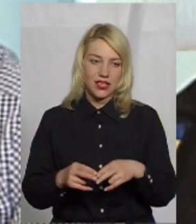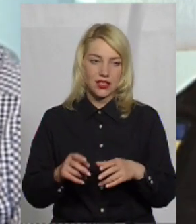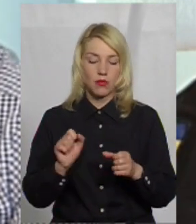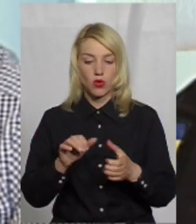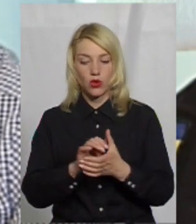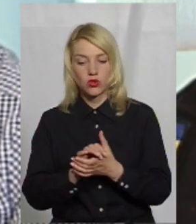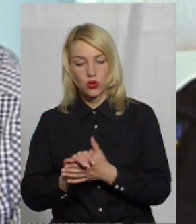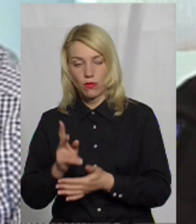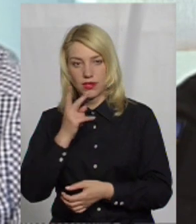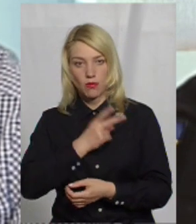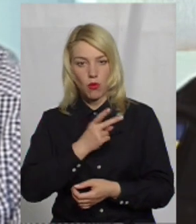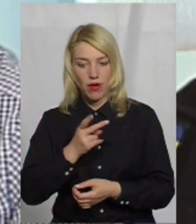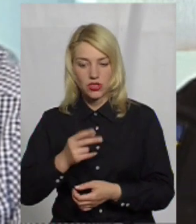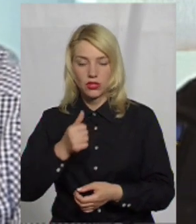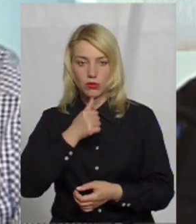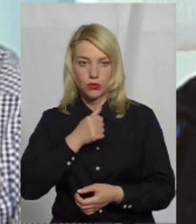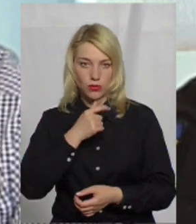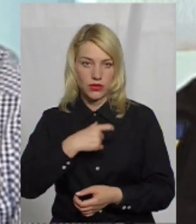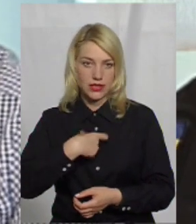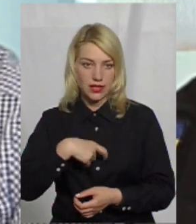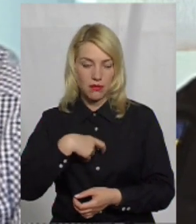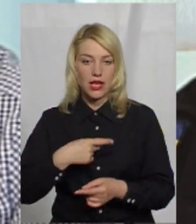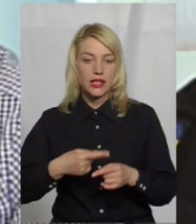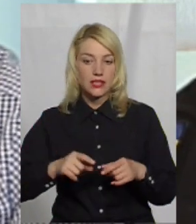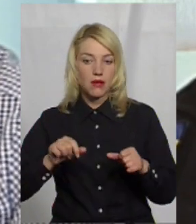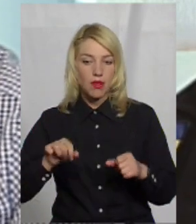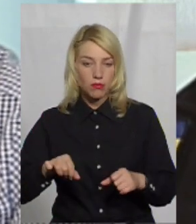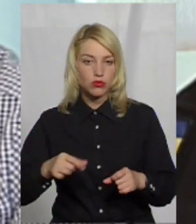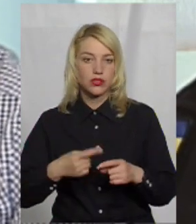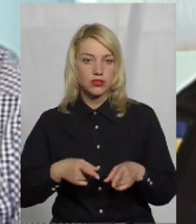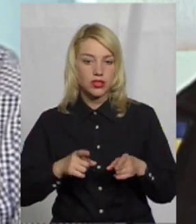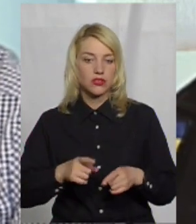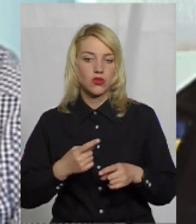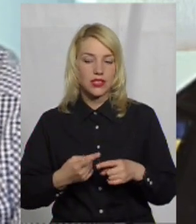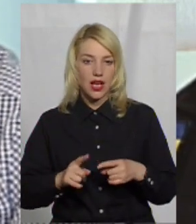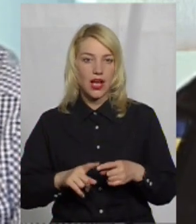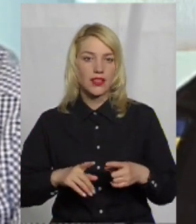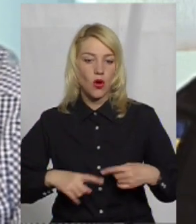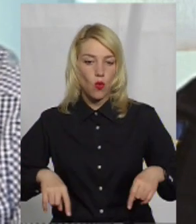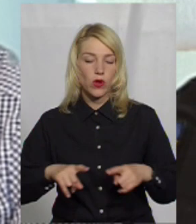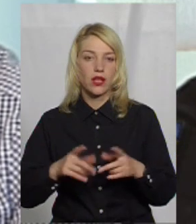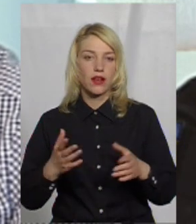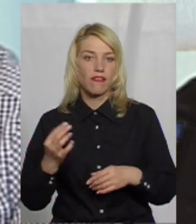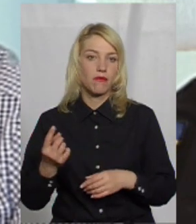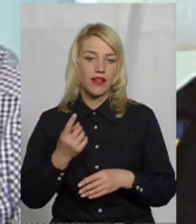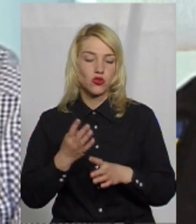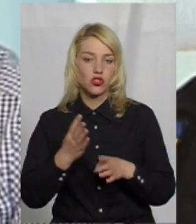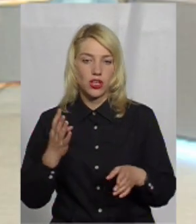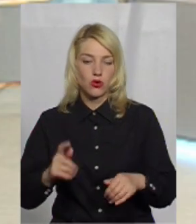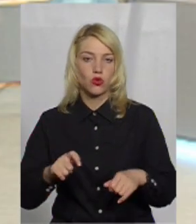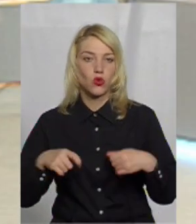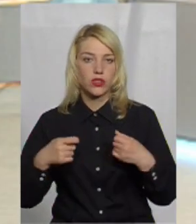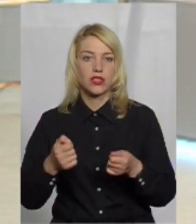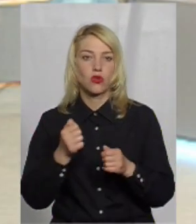могли ознайомитись, побачити, попробувати себе. І, мабуть, це дійсно та категорія, яка в першу чергу донесе до